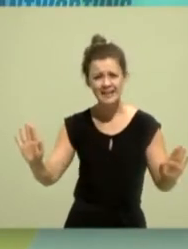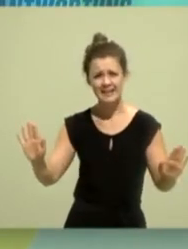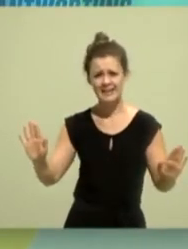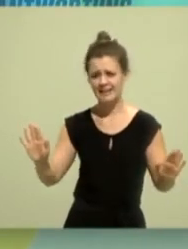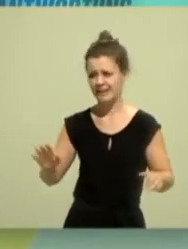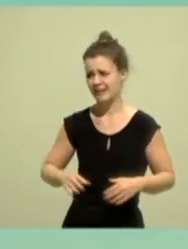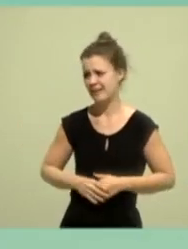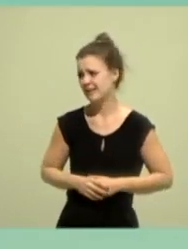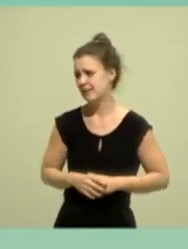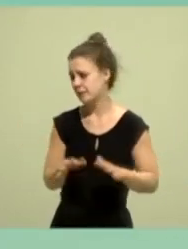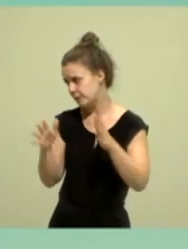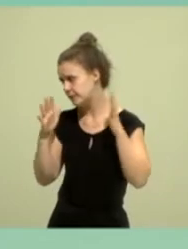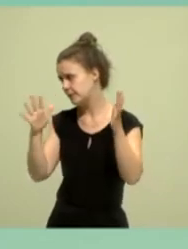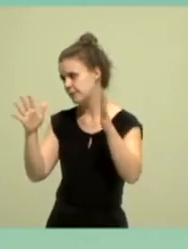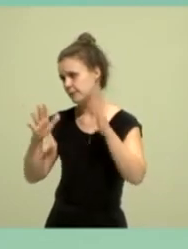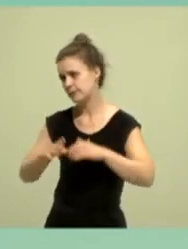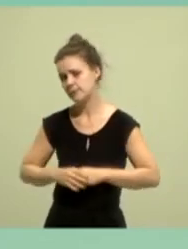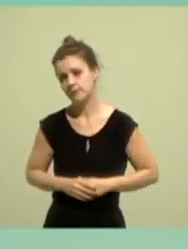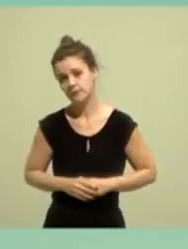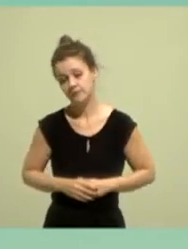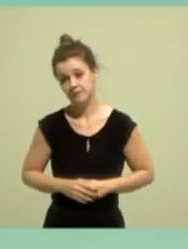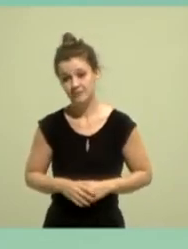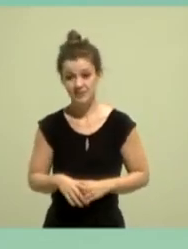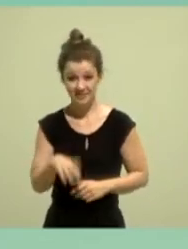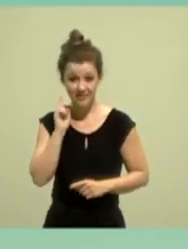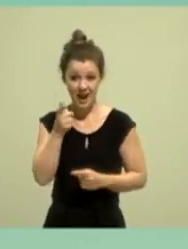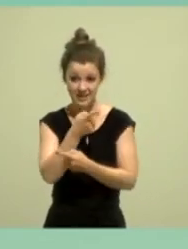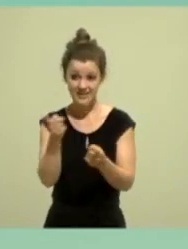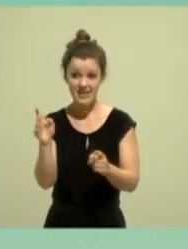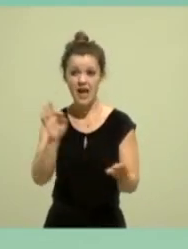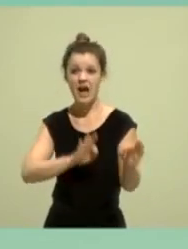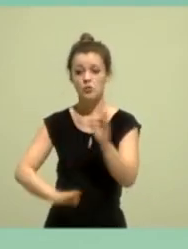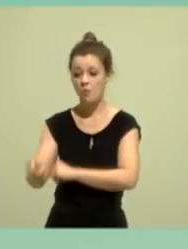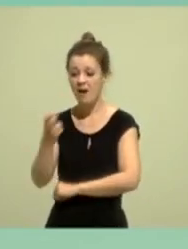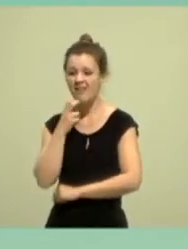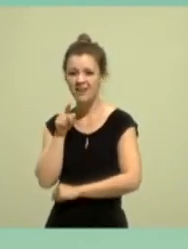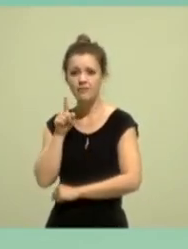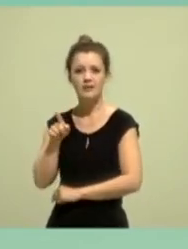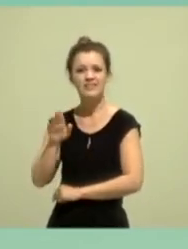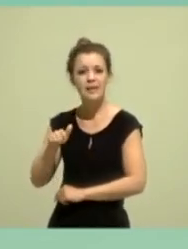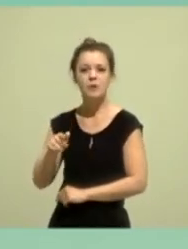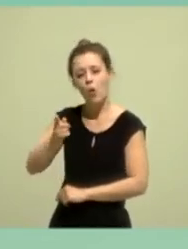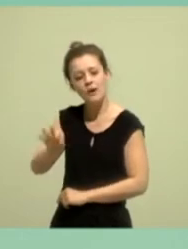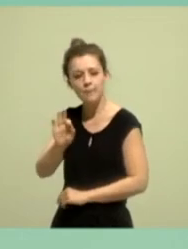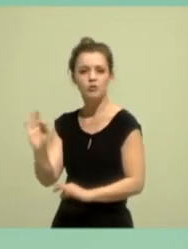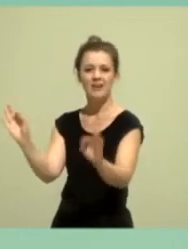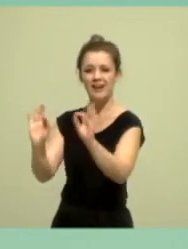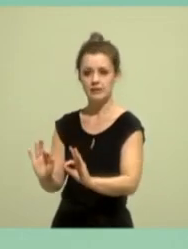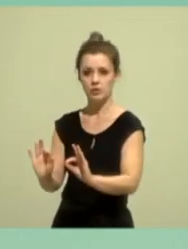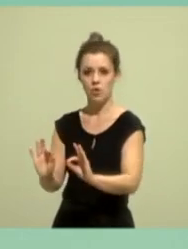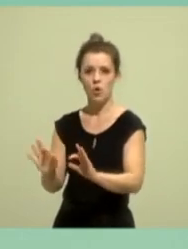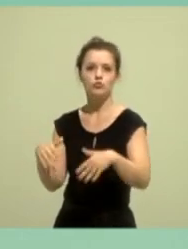Denn sicher, und das wisst ihr, ist bei Atomenergie nur eins das Risiko und das kennt keine Landesgrenzen.